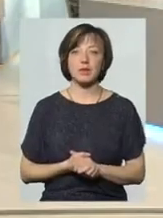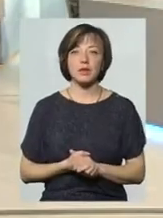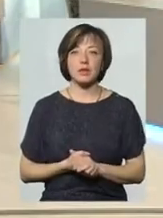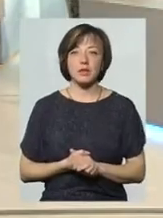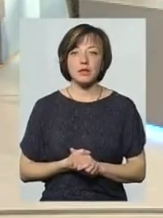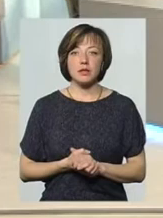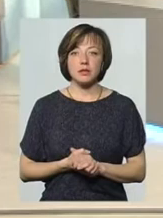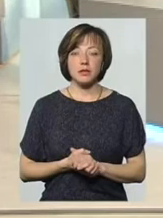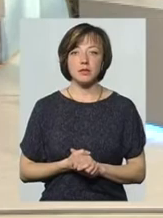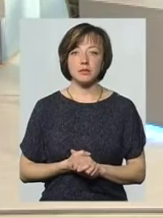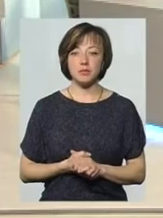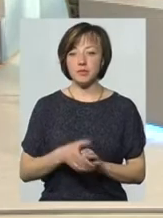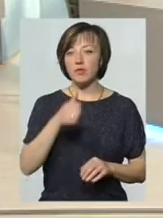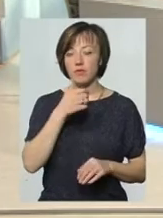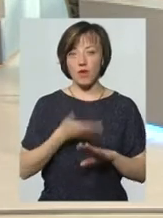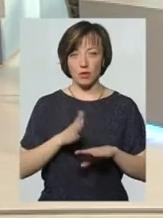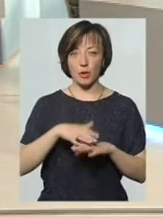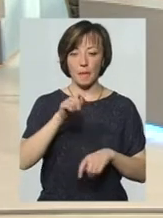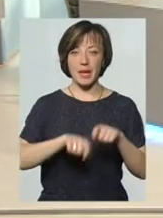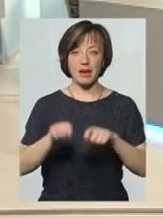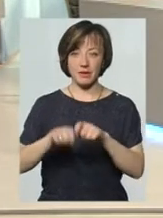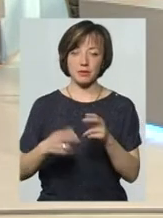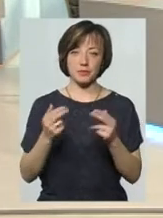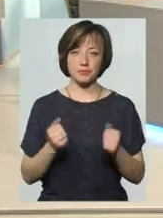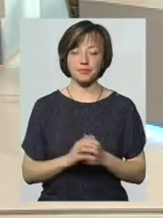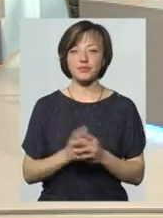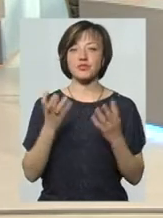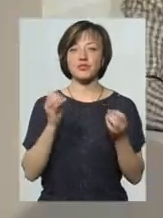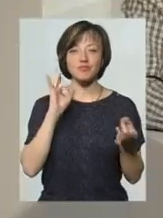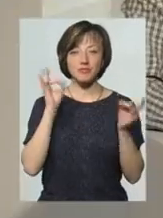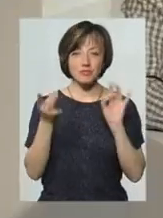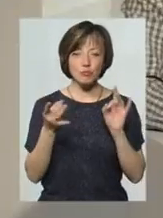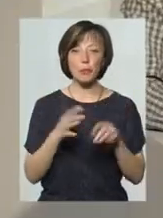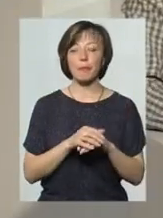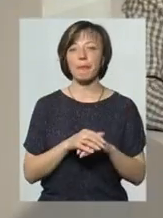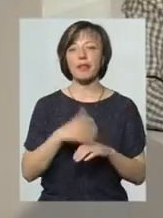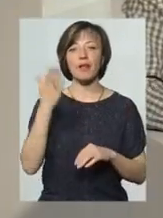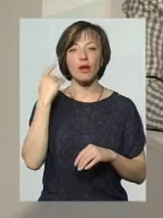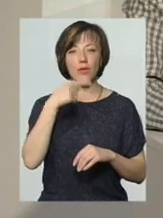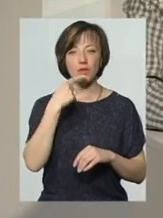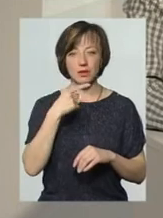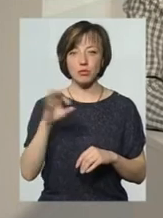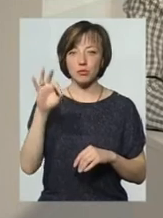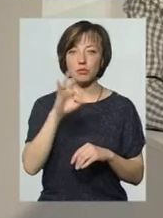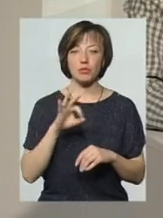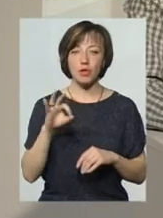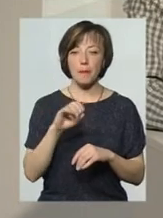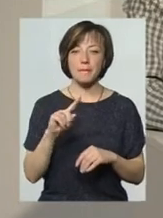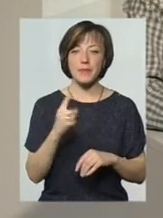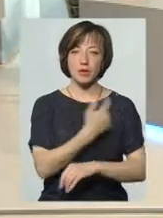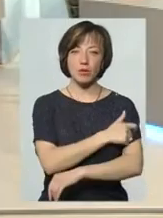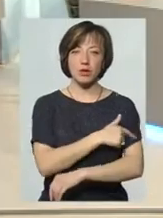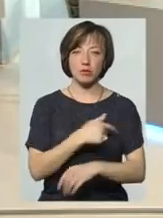це важко так виміряти. Ще до чуток. Колись ми говорили про те, що, ну там про чутки, так ми говорили, що там першу